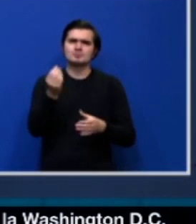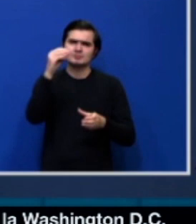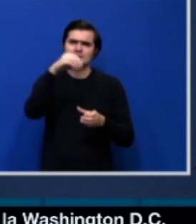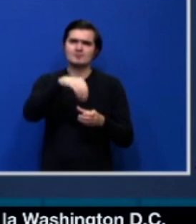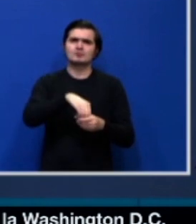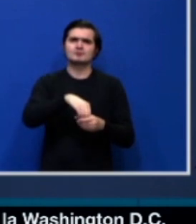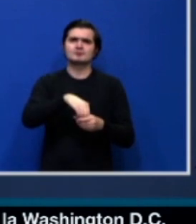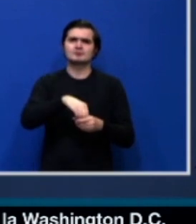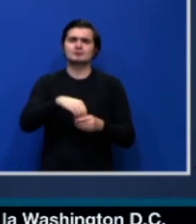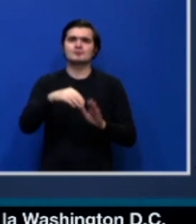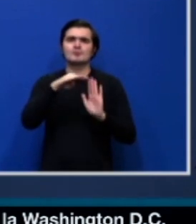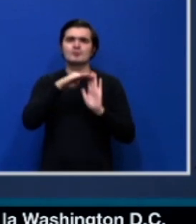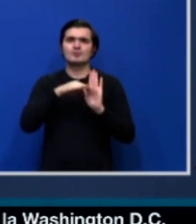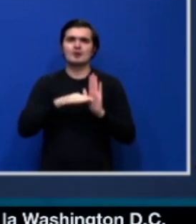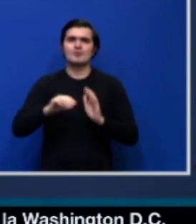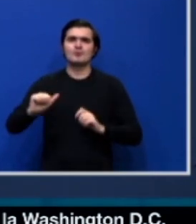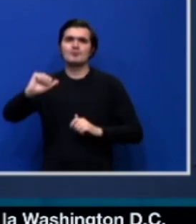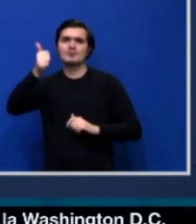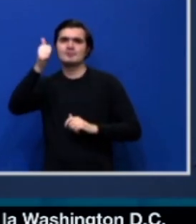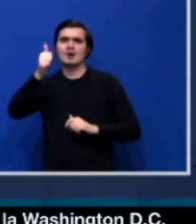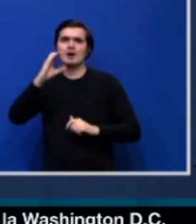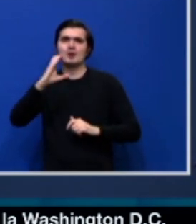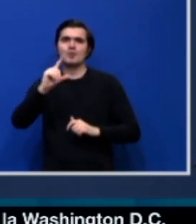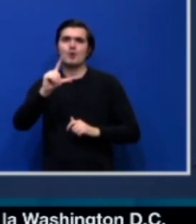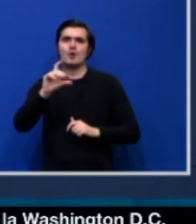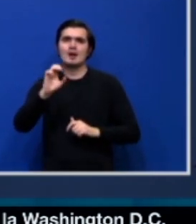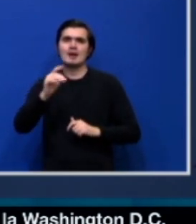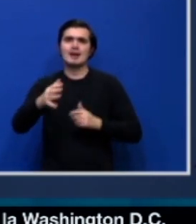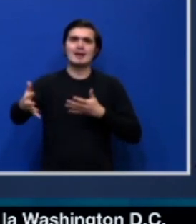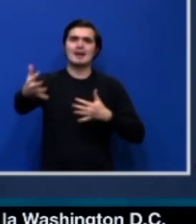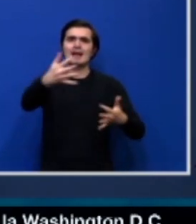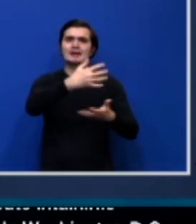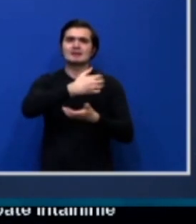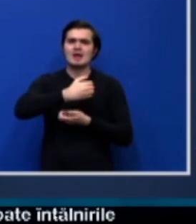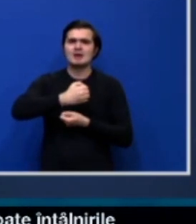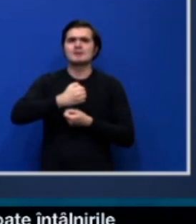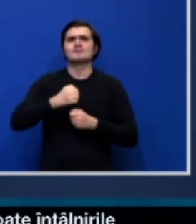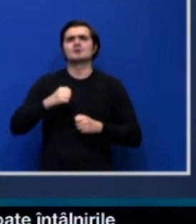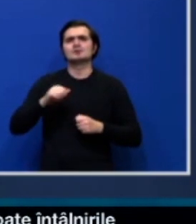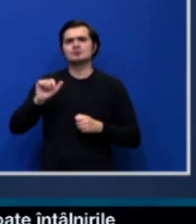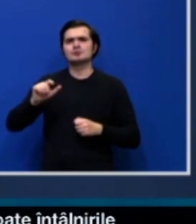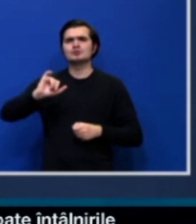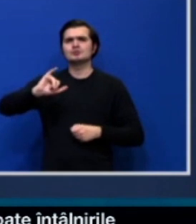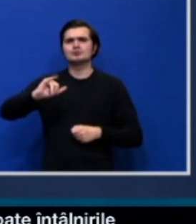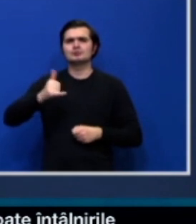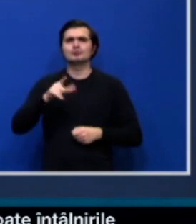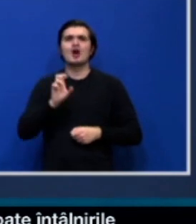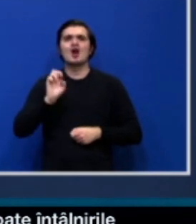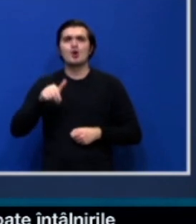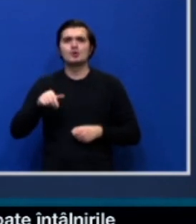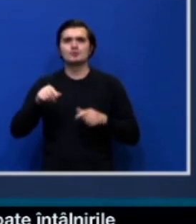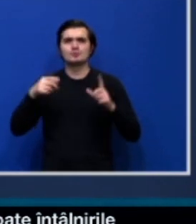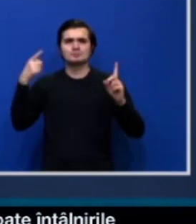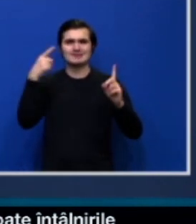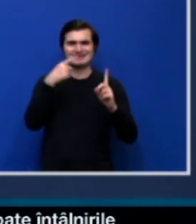acel program Prima Conectare și Jalon la această